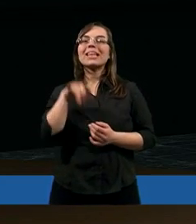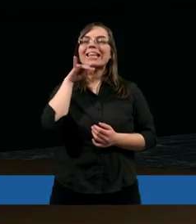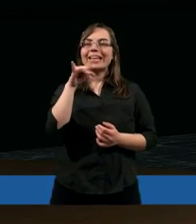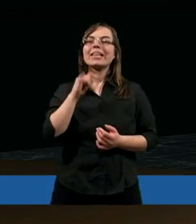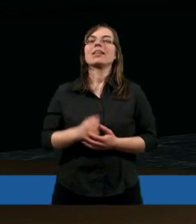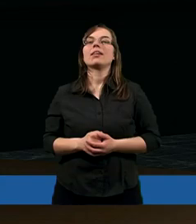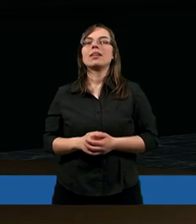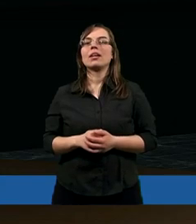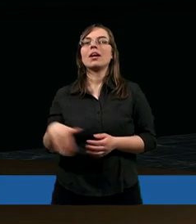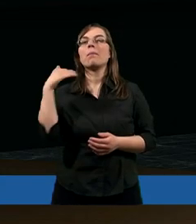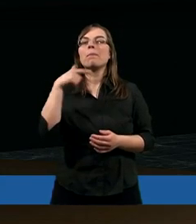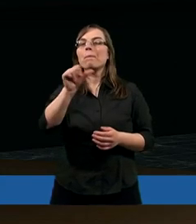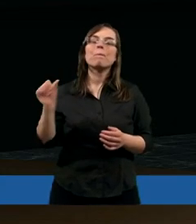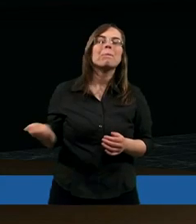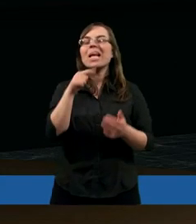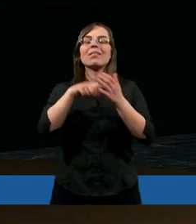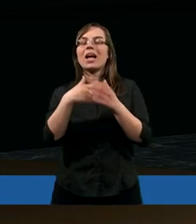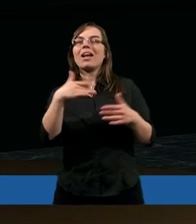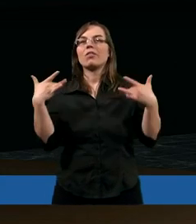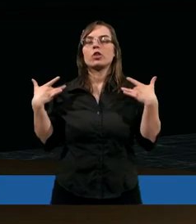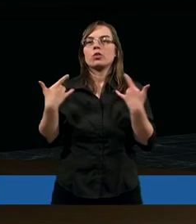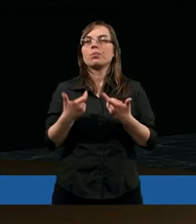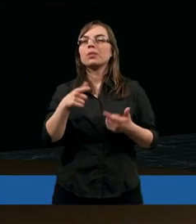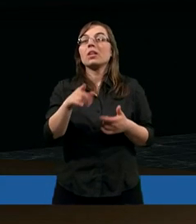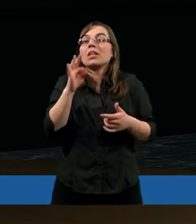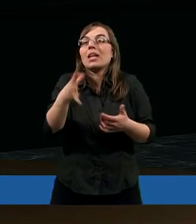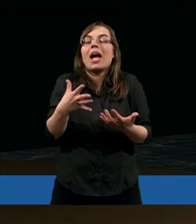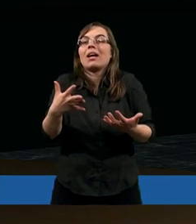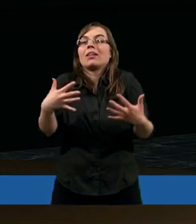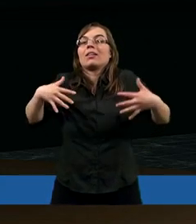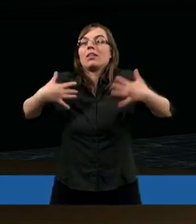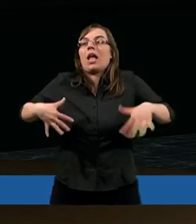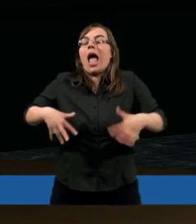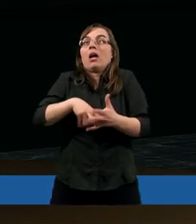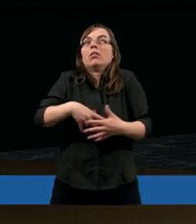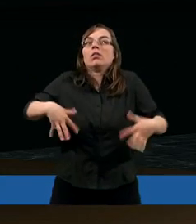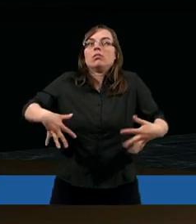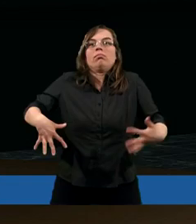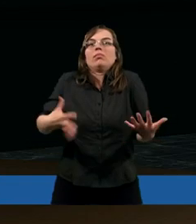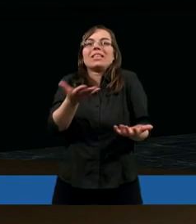I robiłam to pierwszy raz w życiu. Takiego stresu dawno nie miałam.